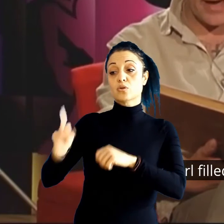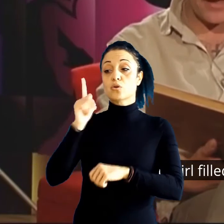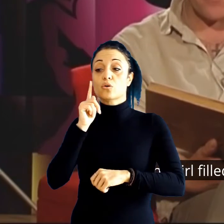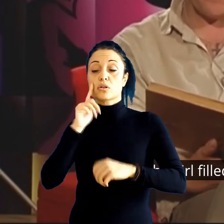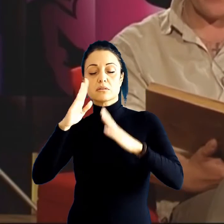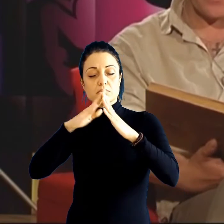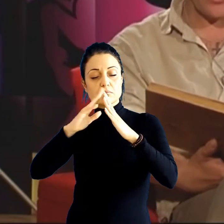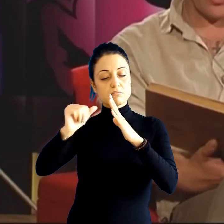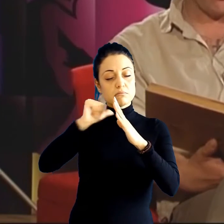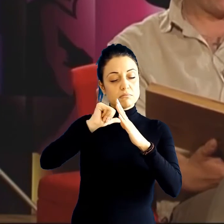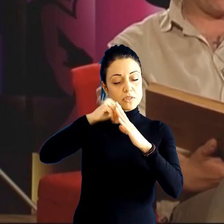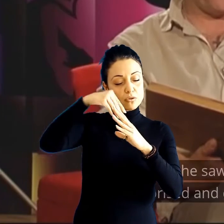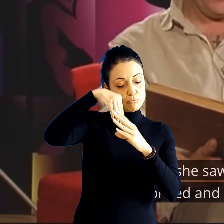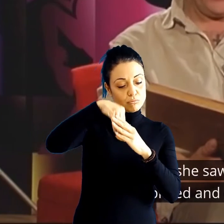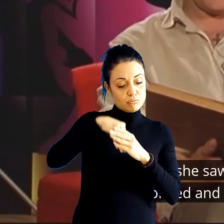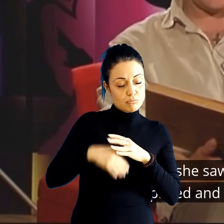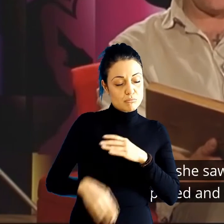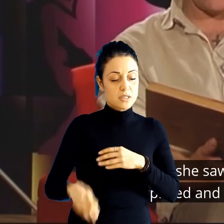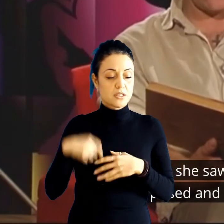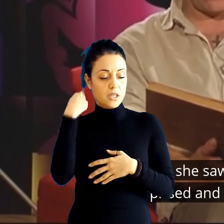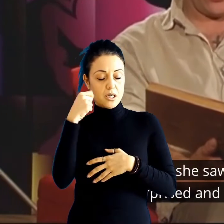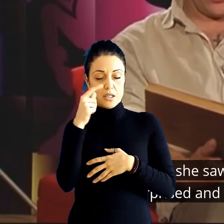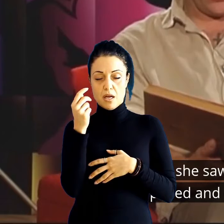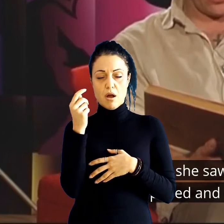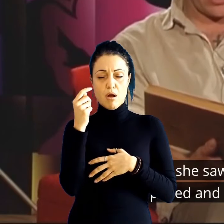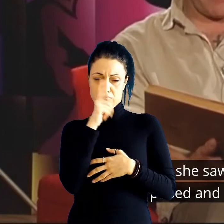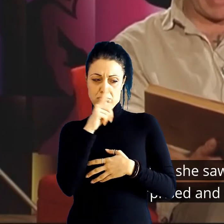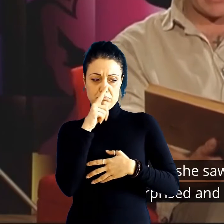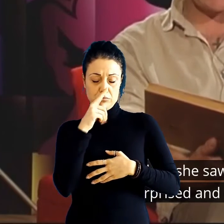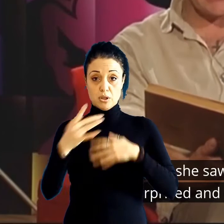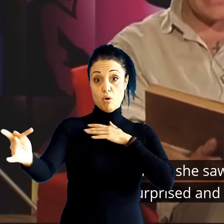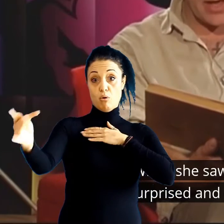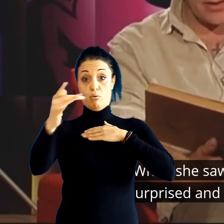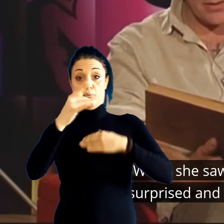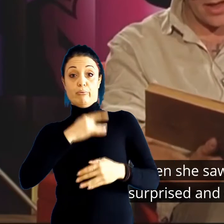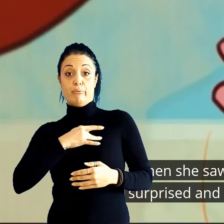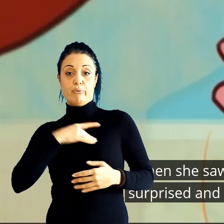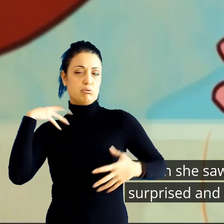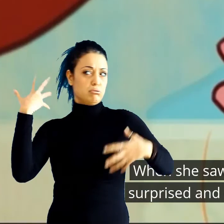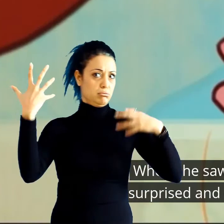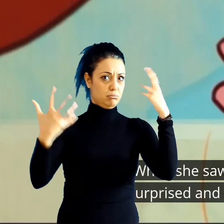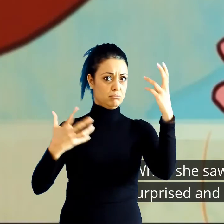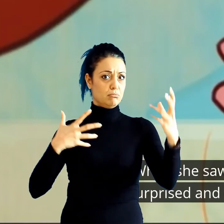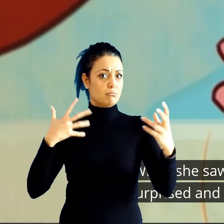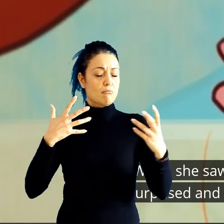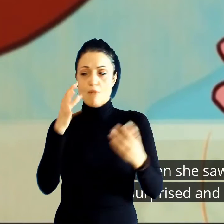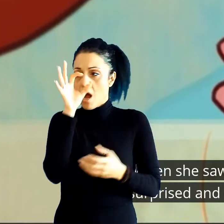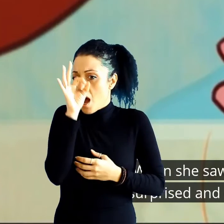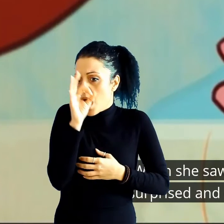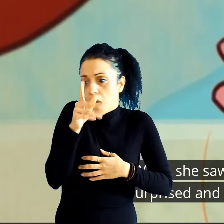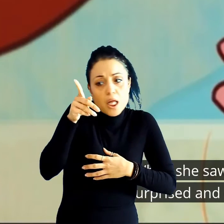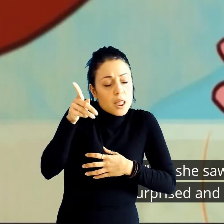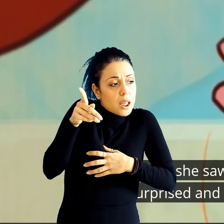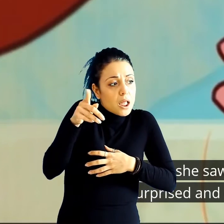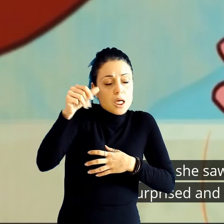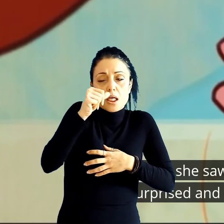дома. Кога го видела девојчето, лошата макеја се изненадила и збунето го прашала